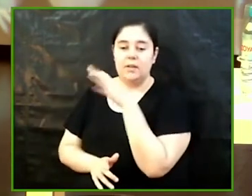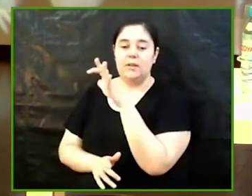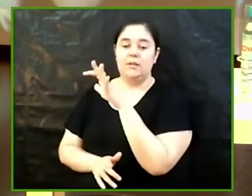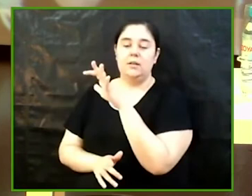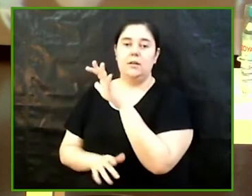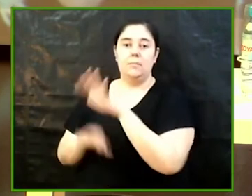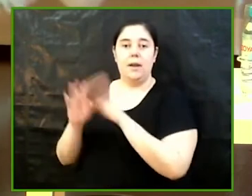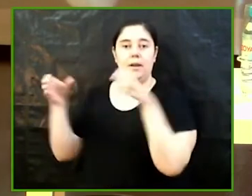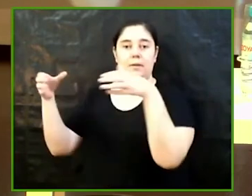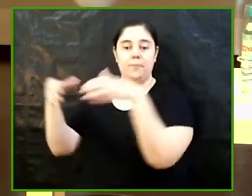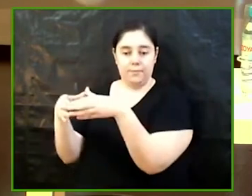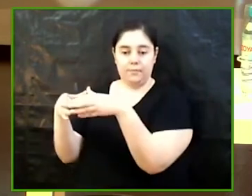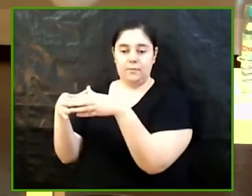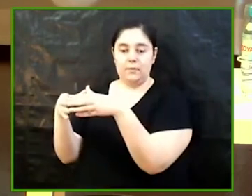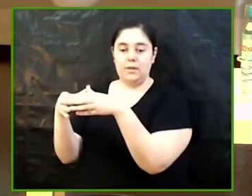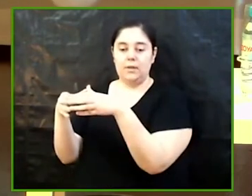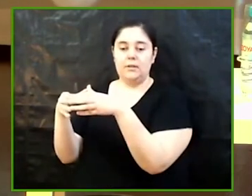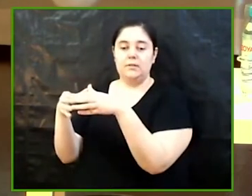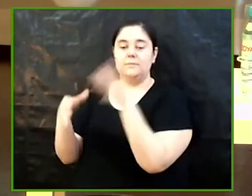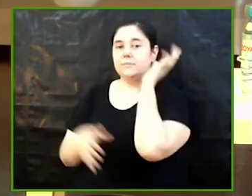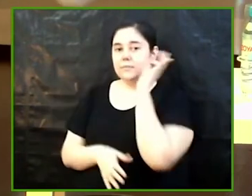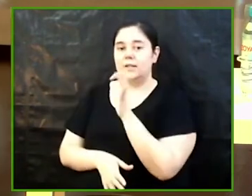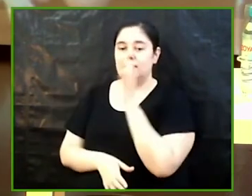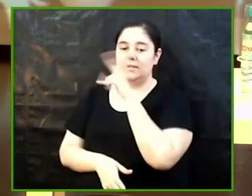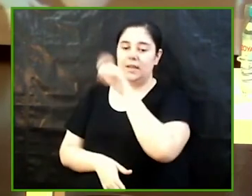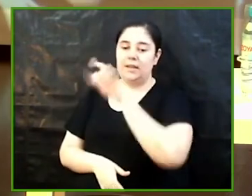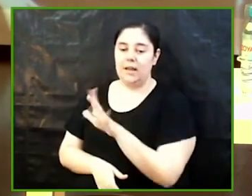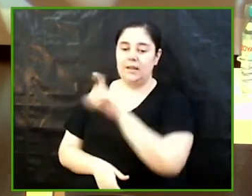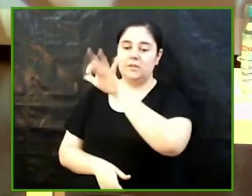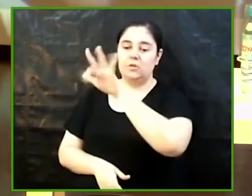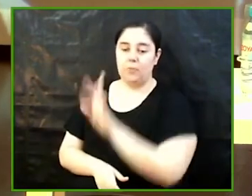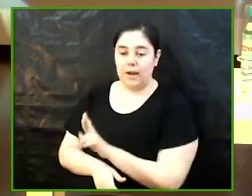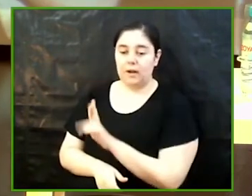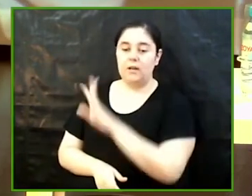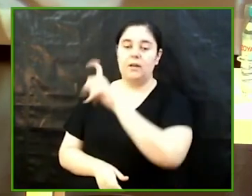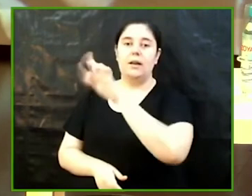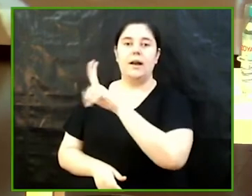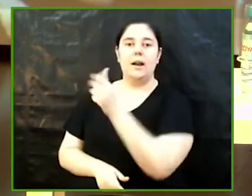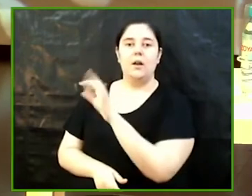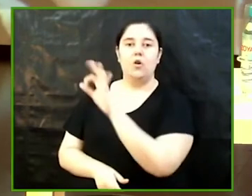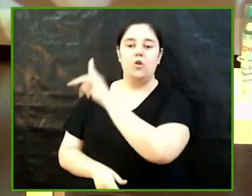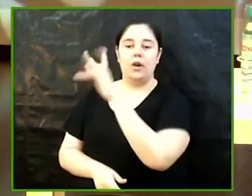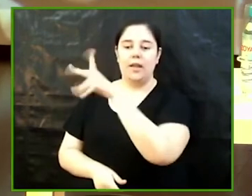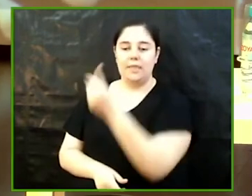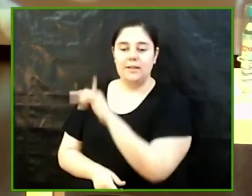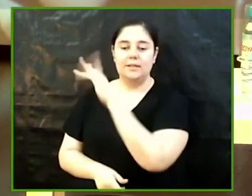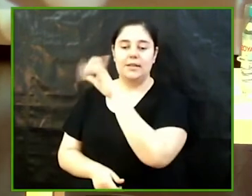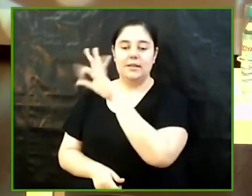per les autores Sheila Escobar Peregrina Carla Ojeda de la Viuda Jessica